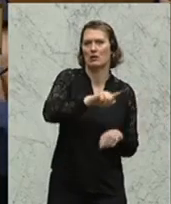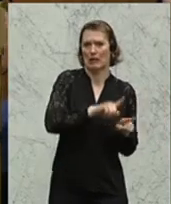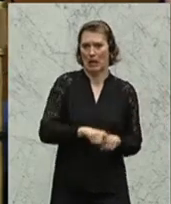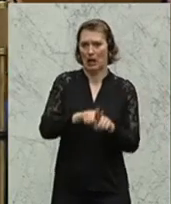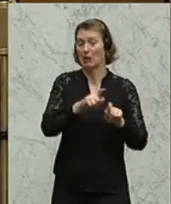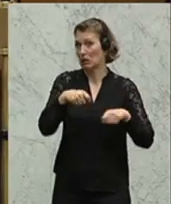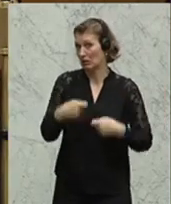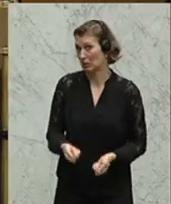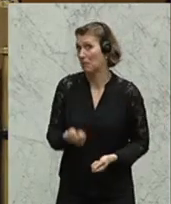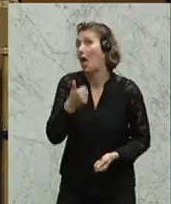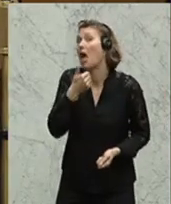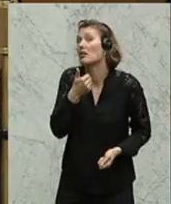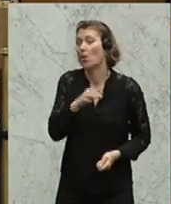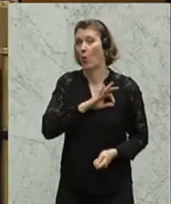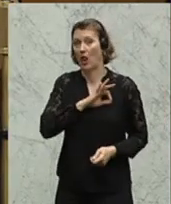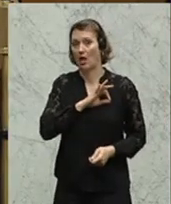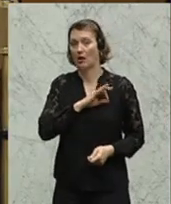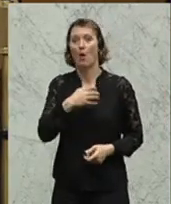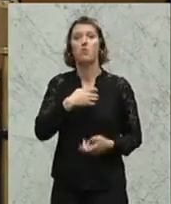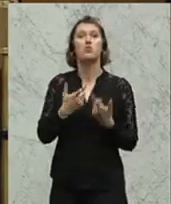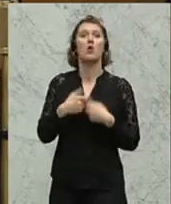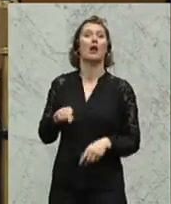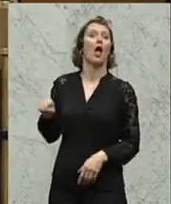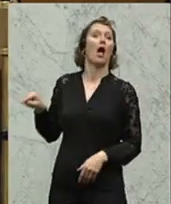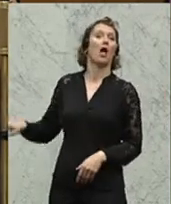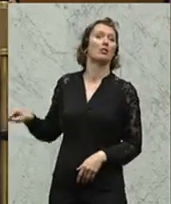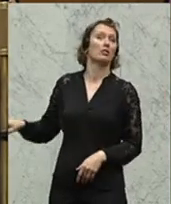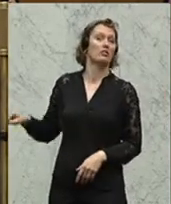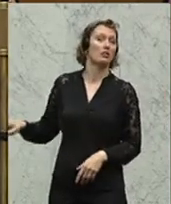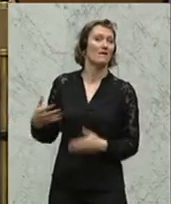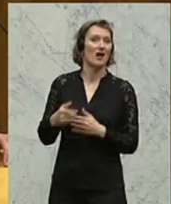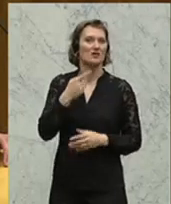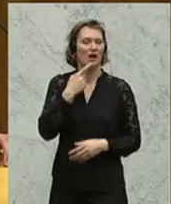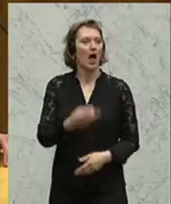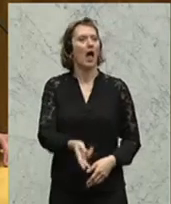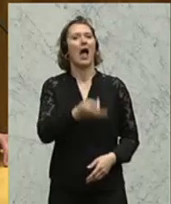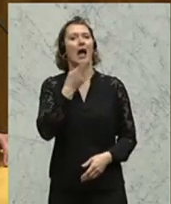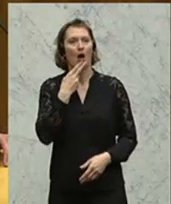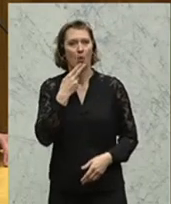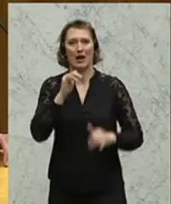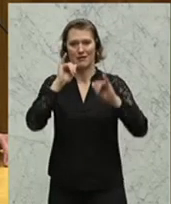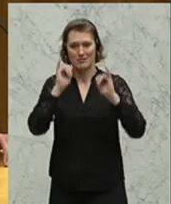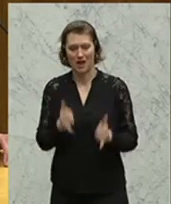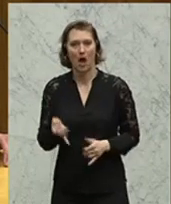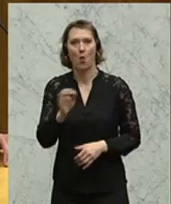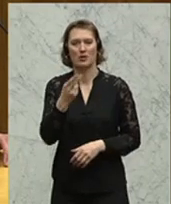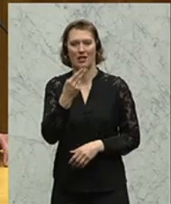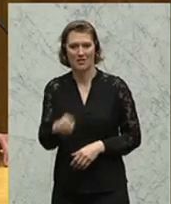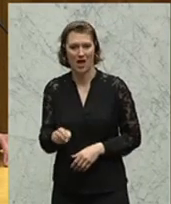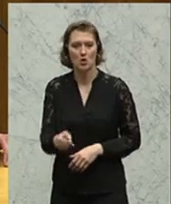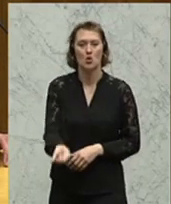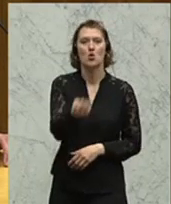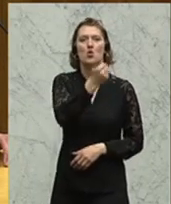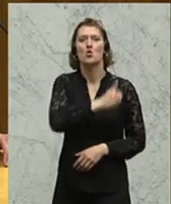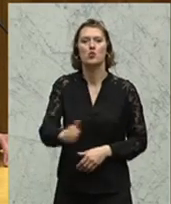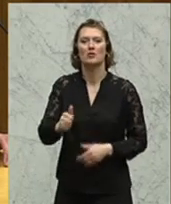gibt ja einen Kollegen im Burgenland, der sagt, rauchen ja oder nein, ist gleich 100 Millionen Euro